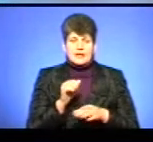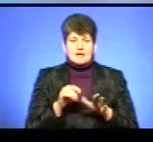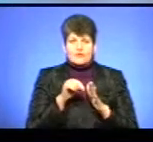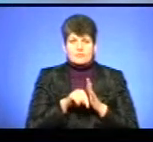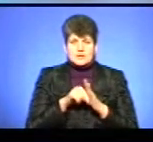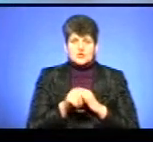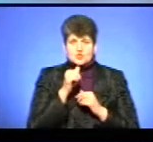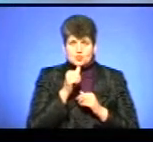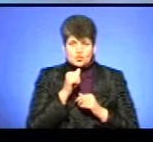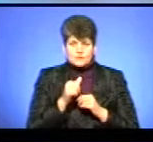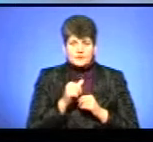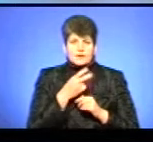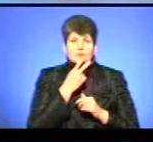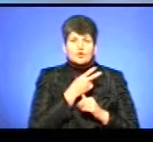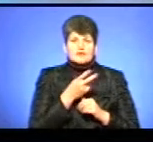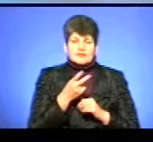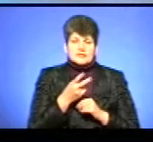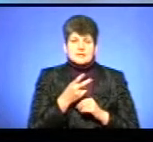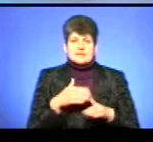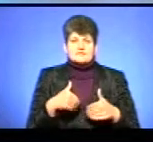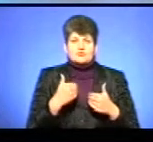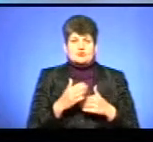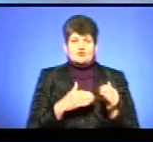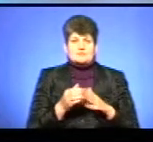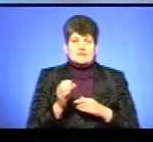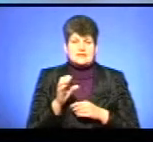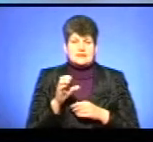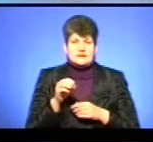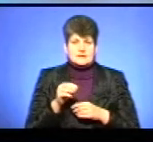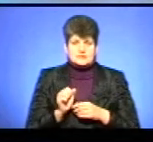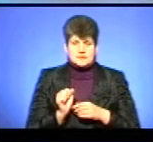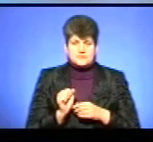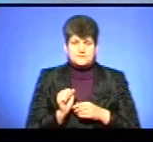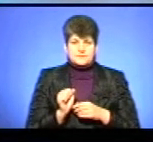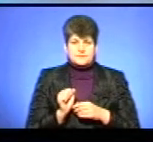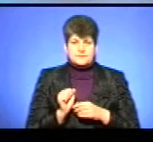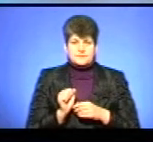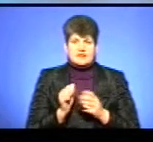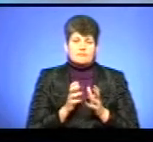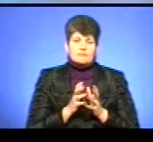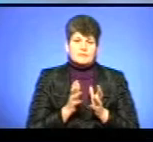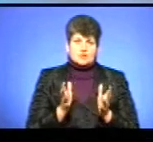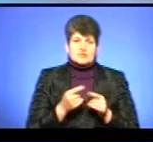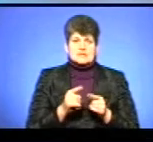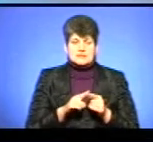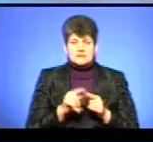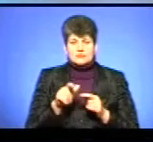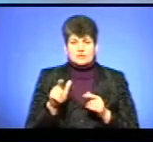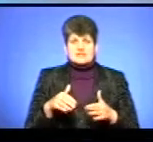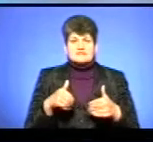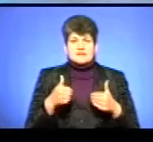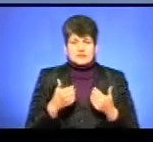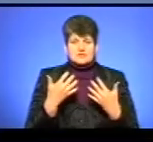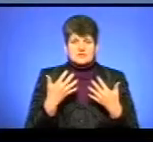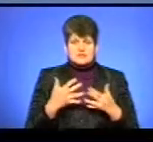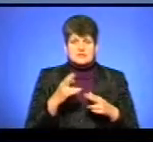цукру і подивитися, звернутися до фахівця. І в більшості такі пацієнти звертаються вже